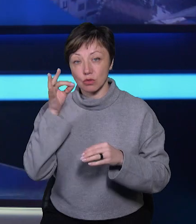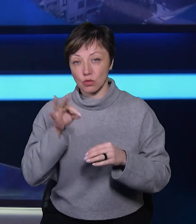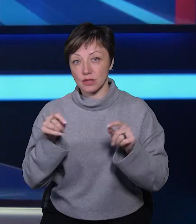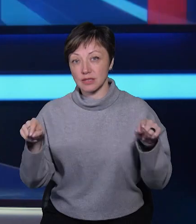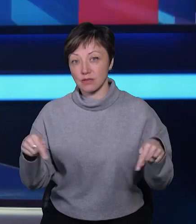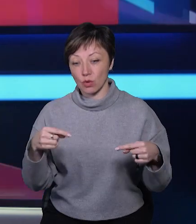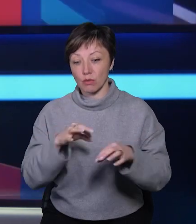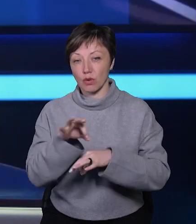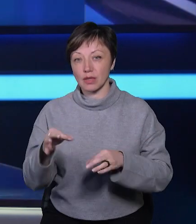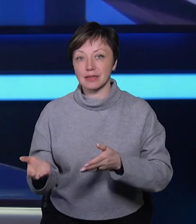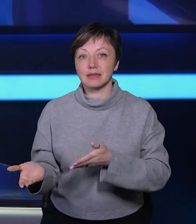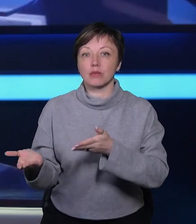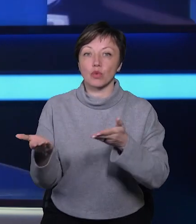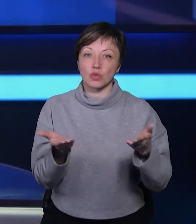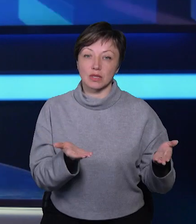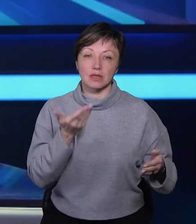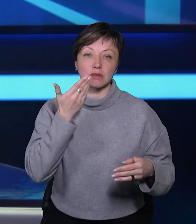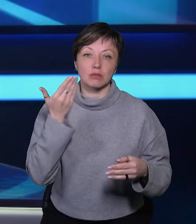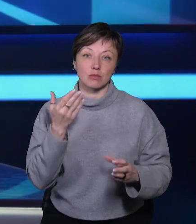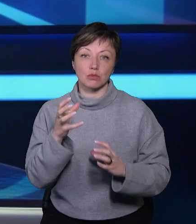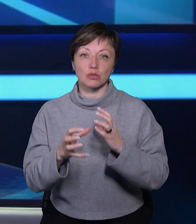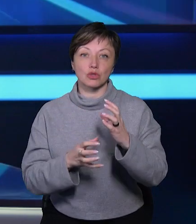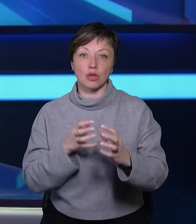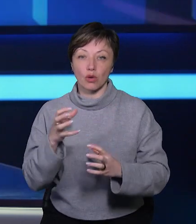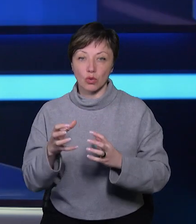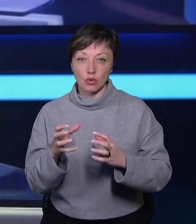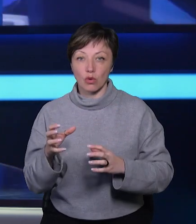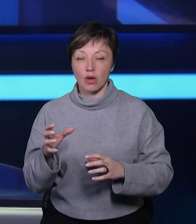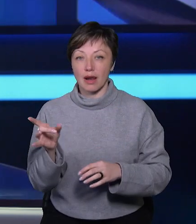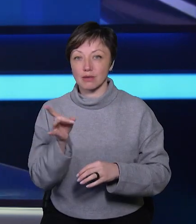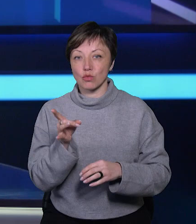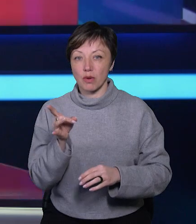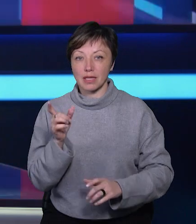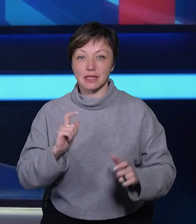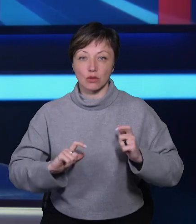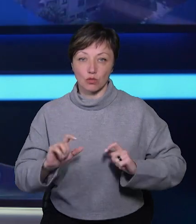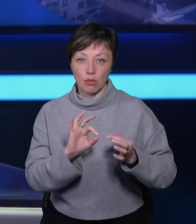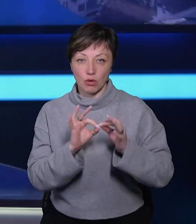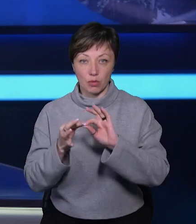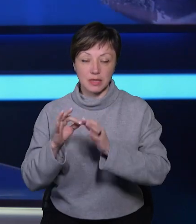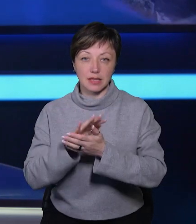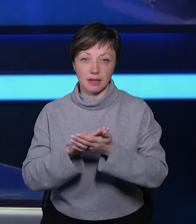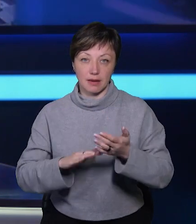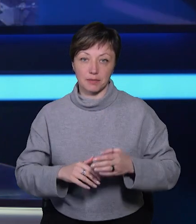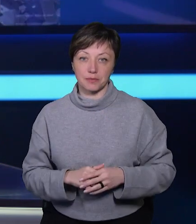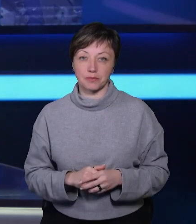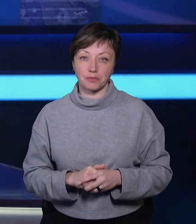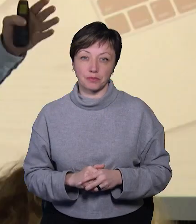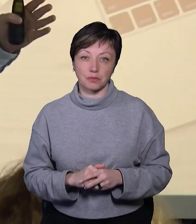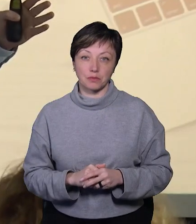створення проєктів запросили спікерів Міжнародного республіканського інституту. Подробиці в сюжеті Ірини Кондратюк.